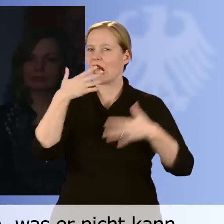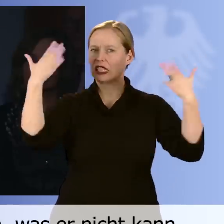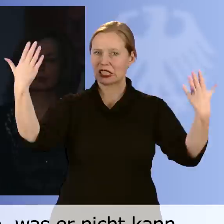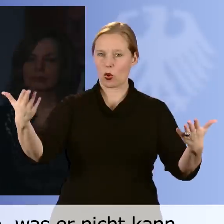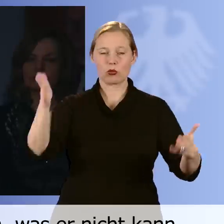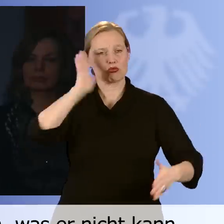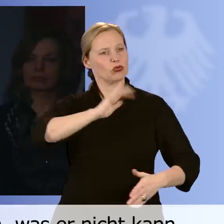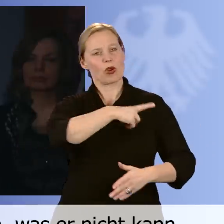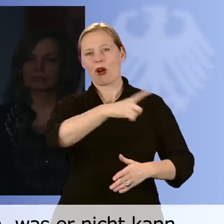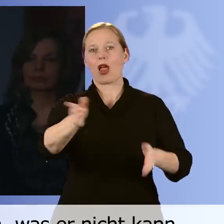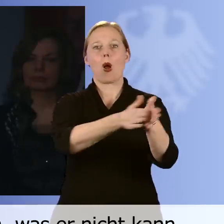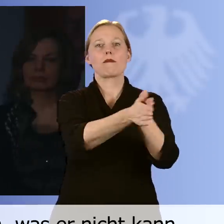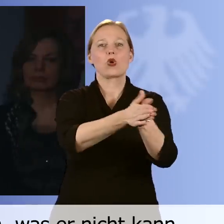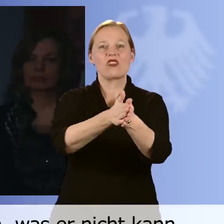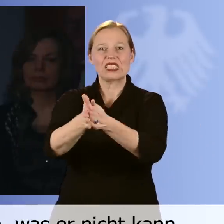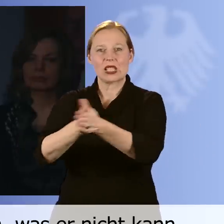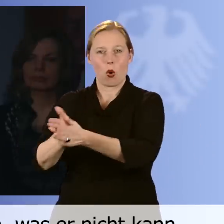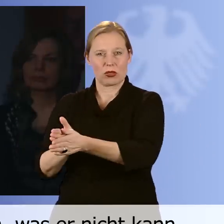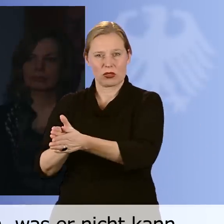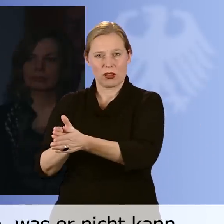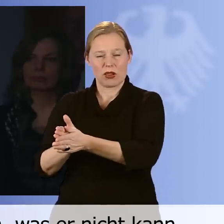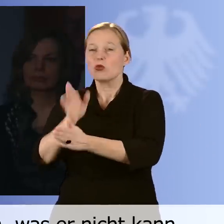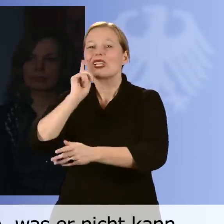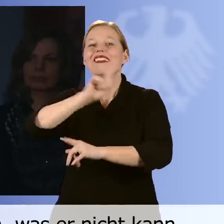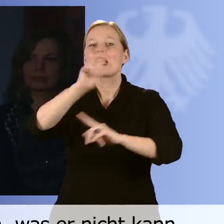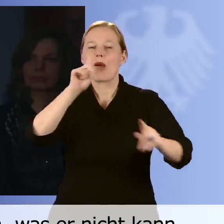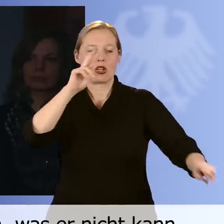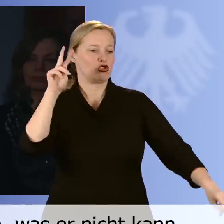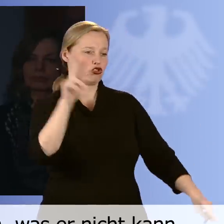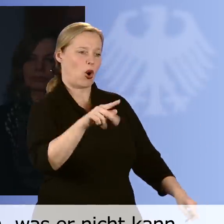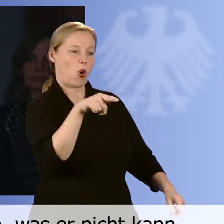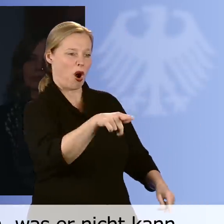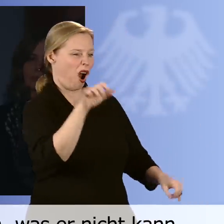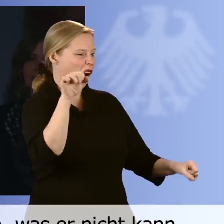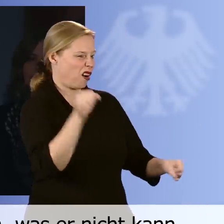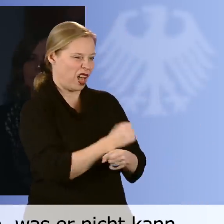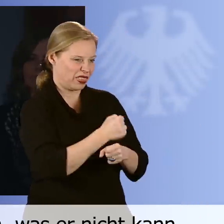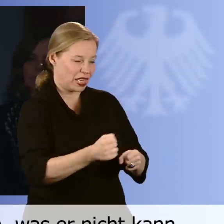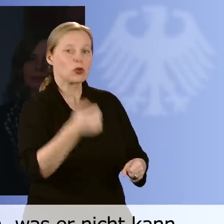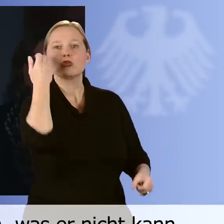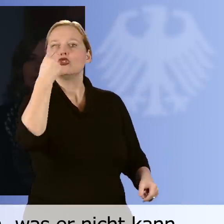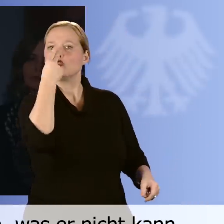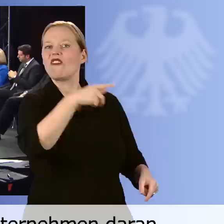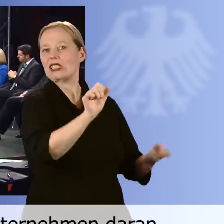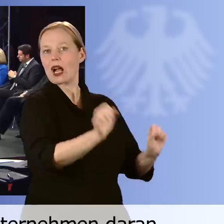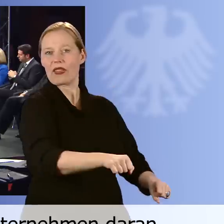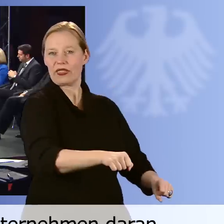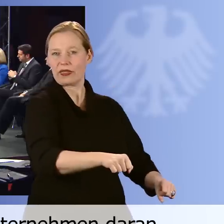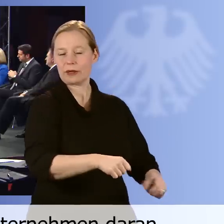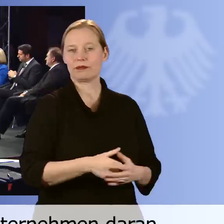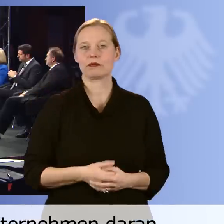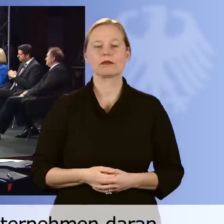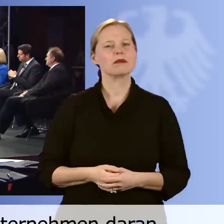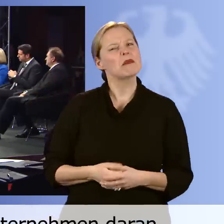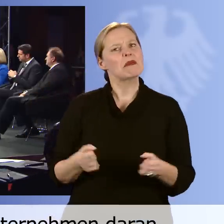Motivation, bewerte niemanden, was er nicht kann, sondern was er kann. Was hindert also